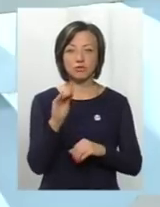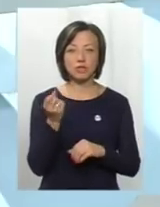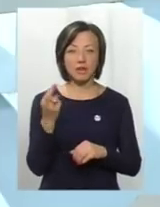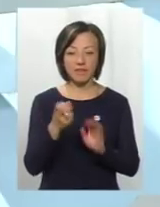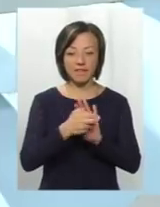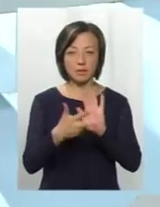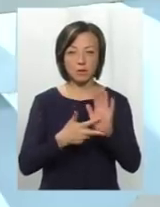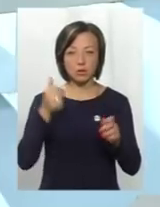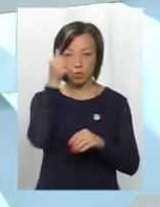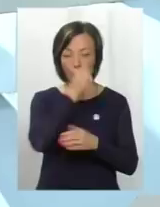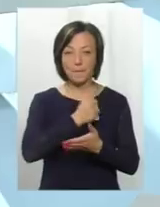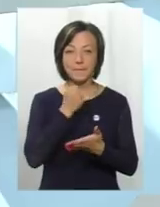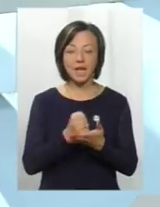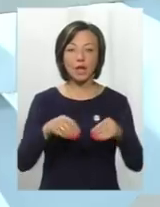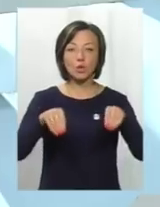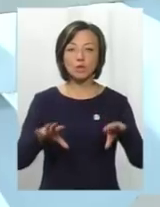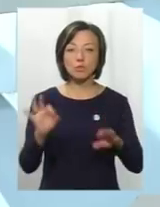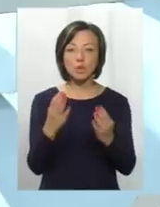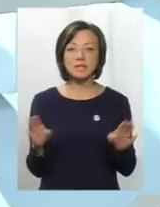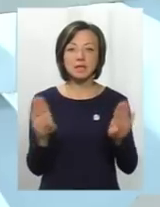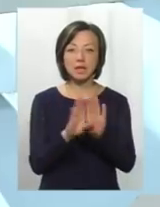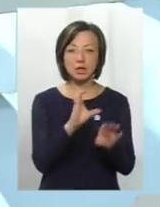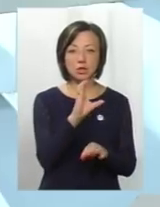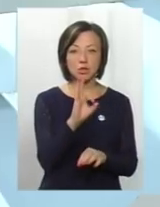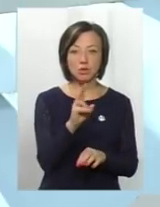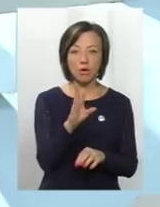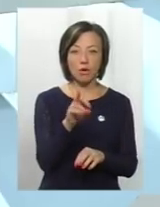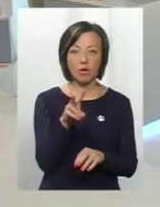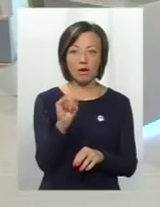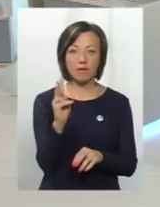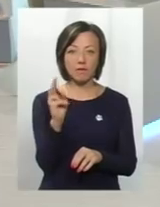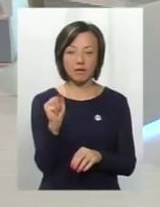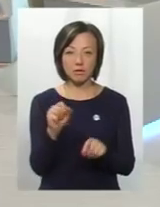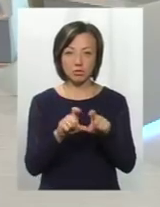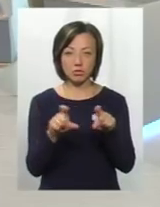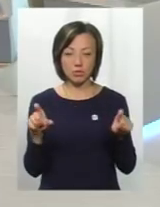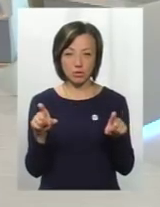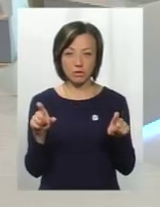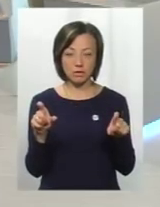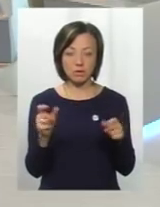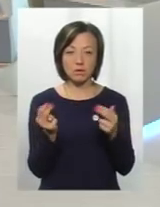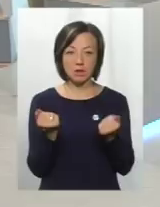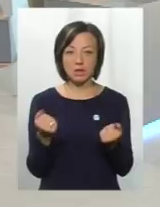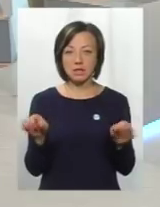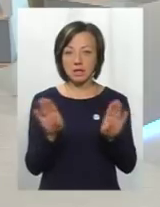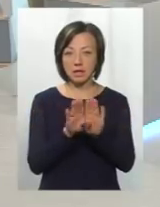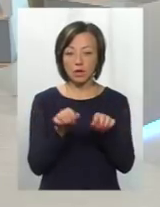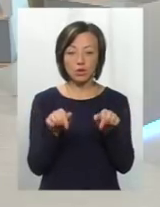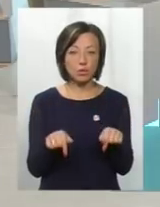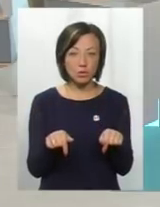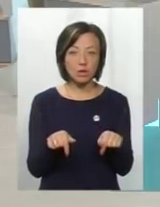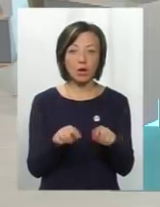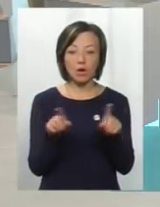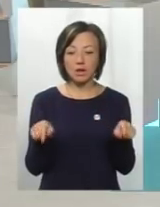року, прийнято рішення щодо закриття Соколівської школи-інтернату. Так. Тут, в принципі,